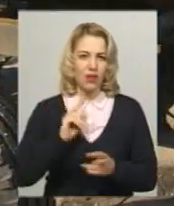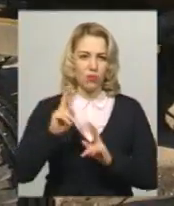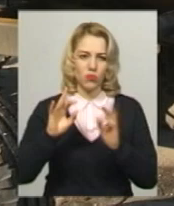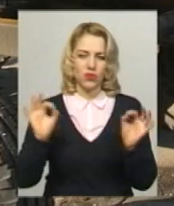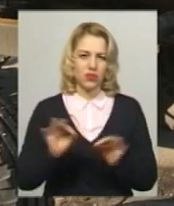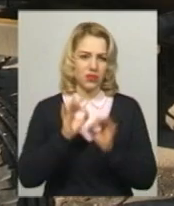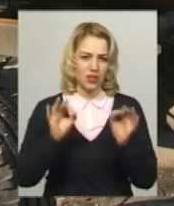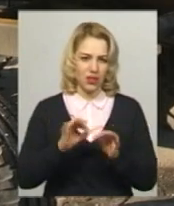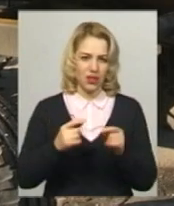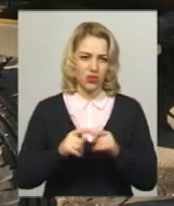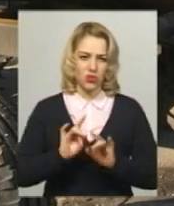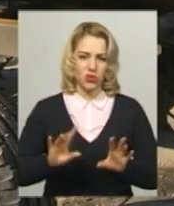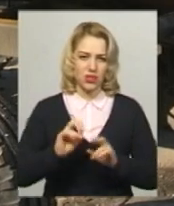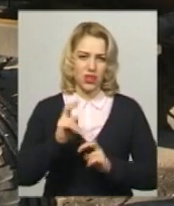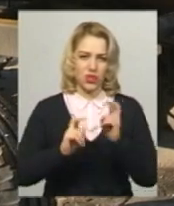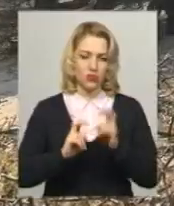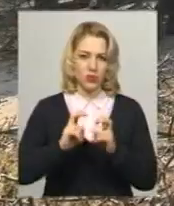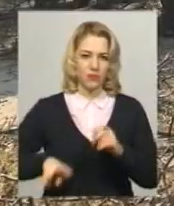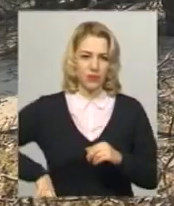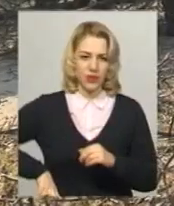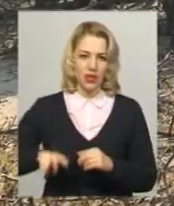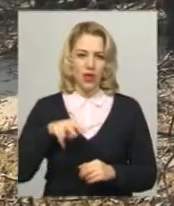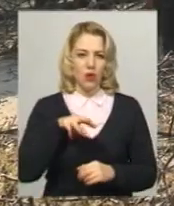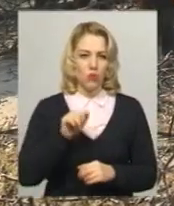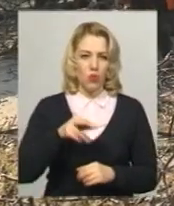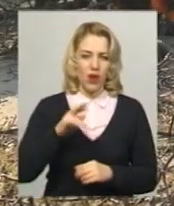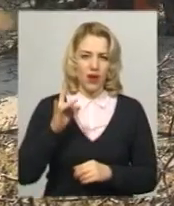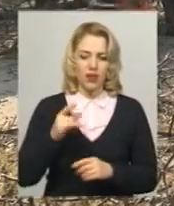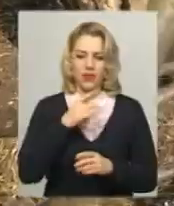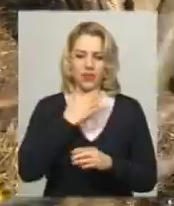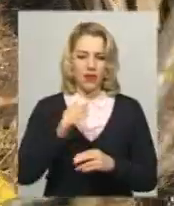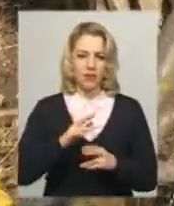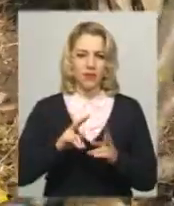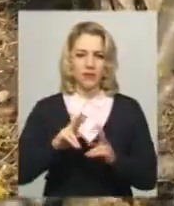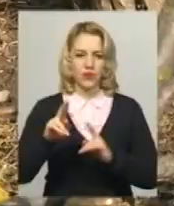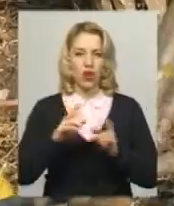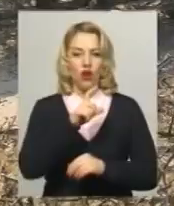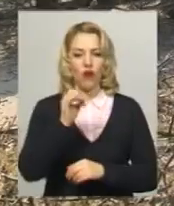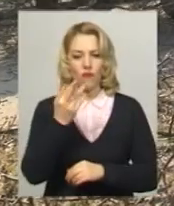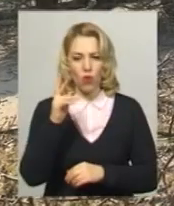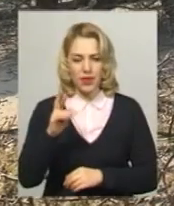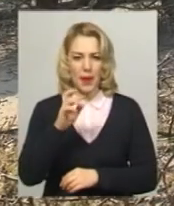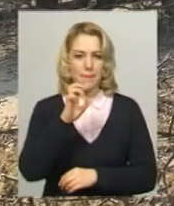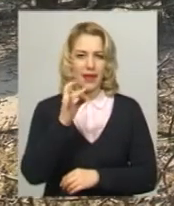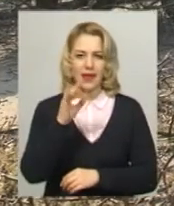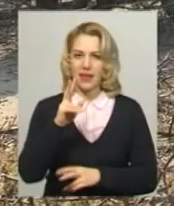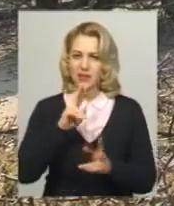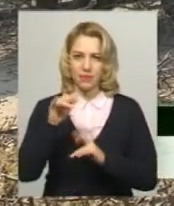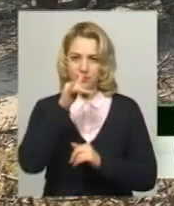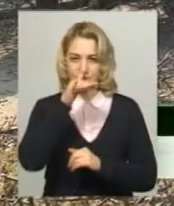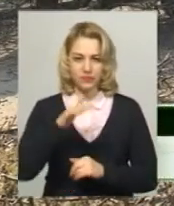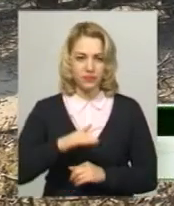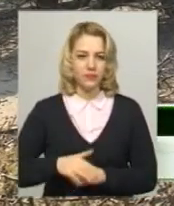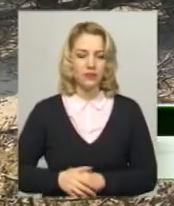підприємства беззеленому будівництву і благоустрою міста Леонід Муляр. Каже, не переносять обрізку хвоїні та берези. Замолодження вже проводиться тоді,